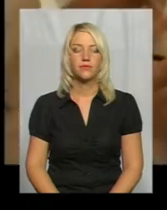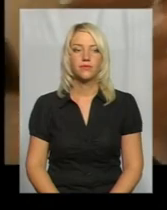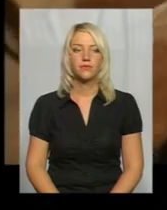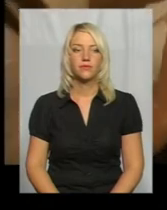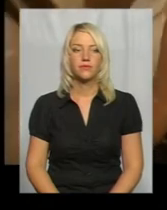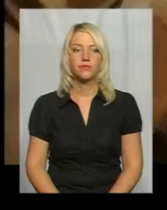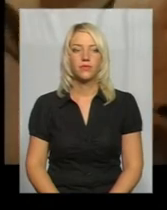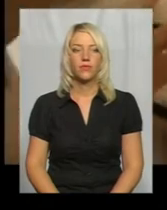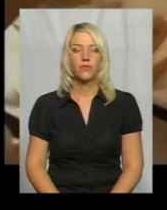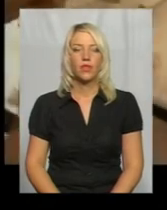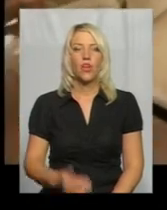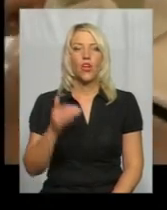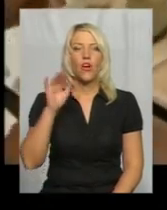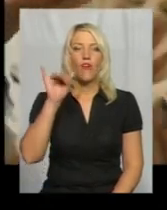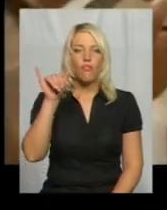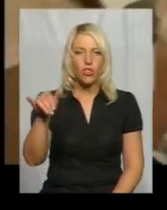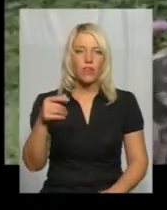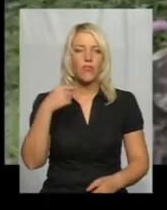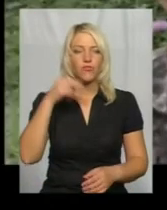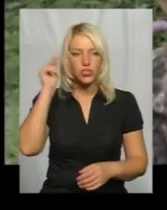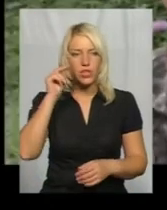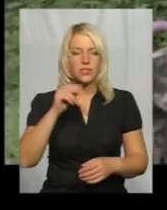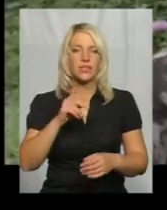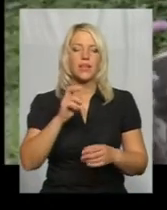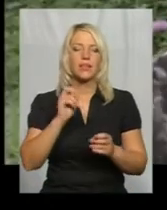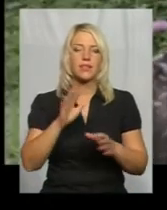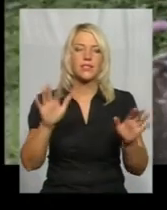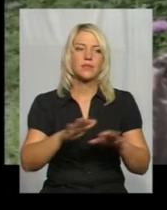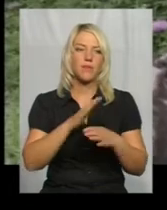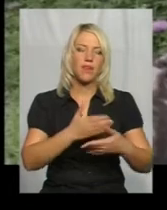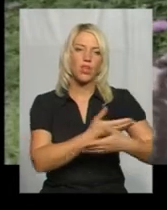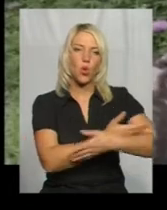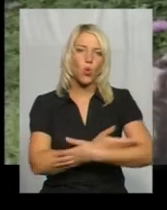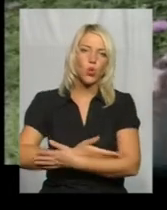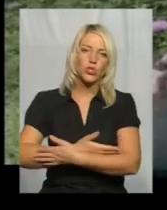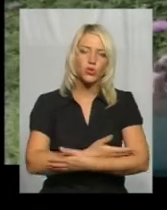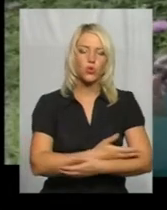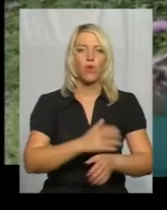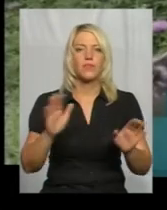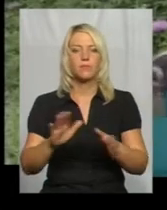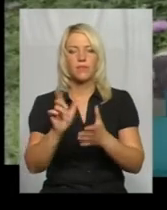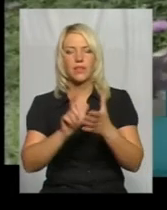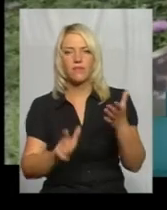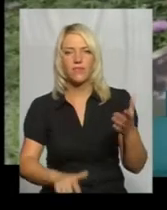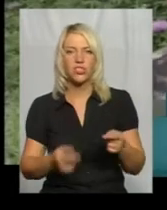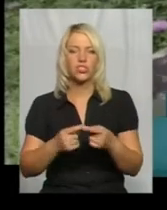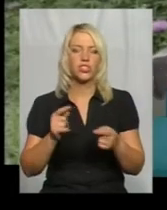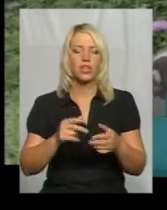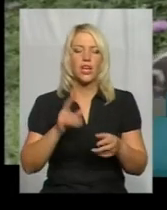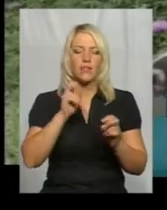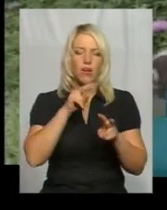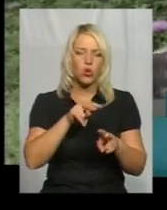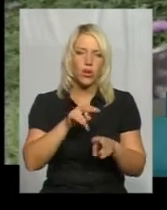Вони в нас вчаться співати колискові, співати віршики. Вони вчаться доглядати за дитиною, годувати,